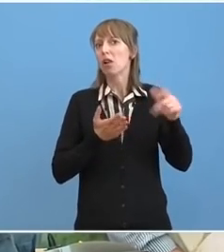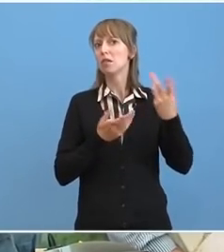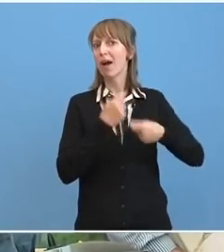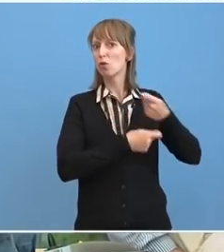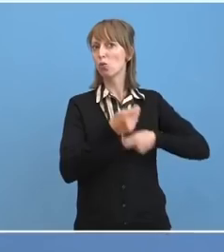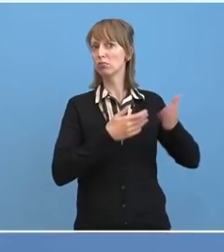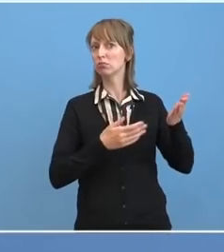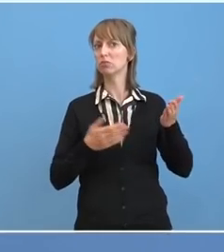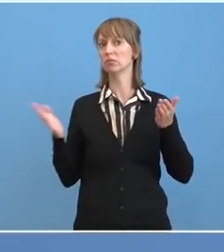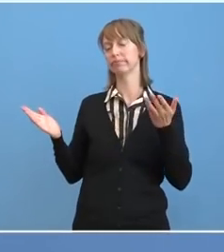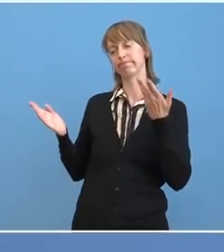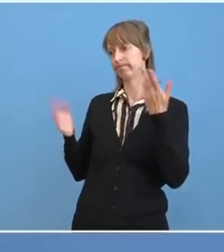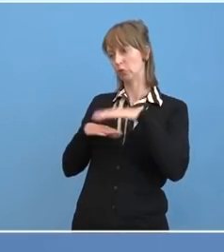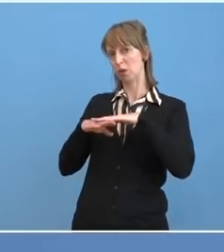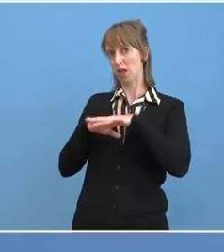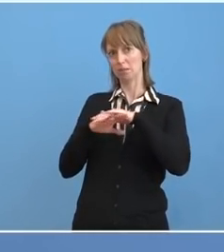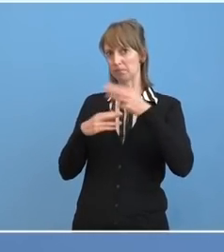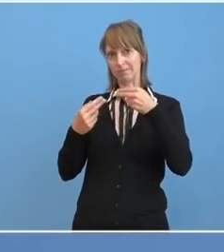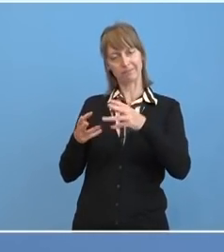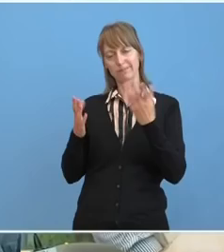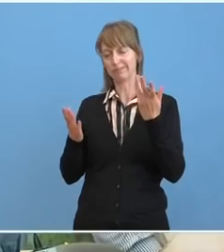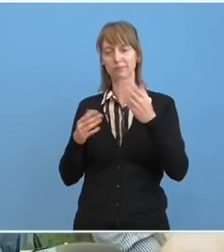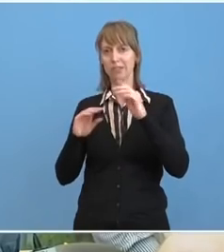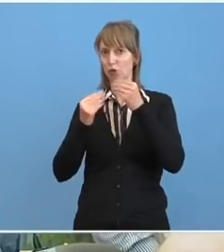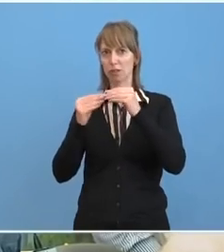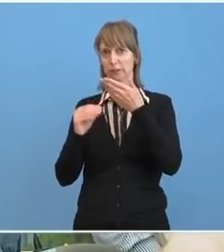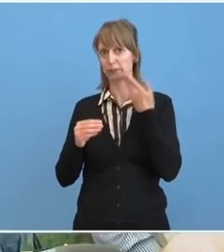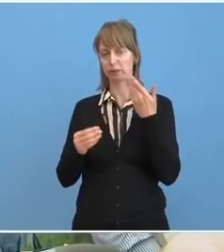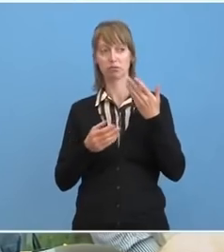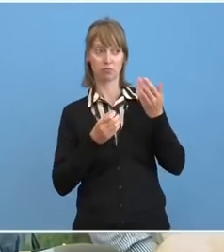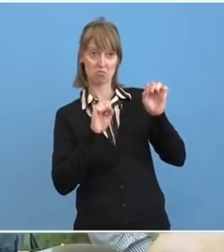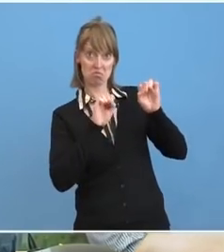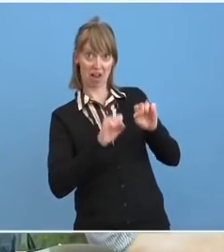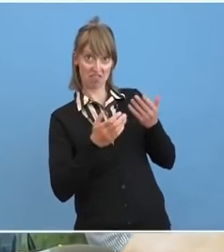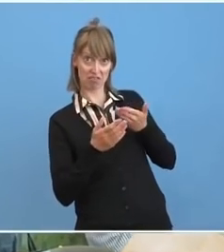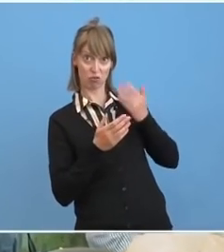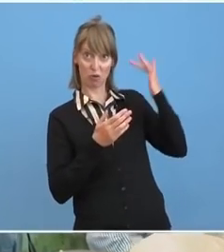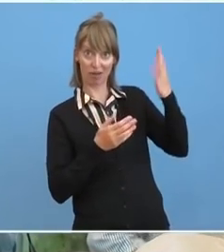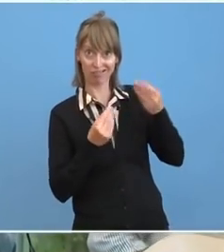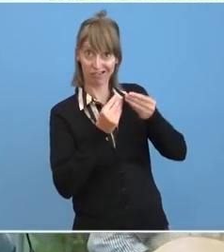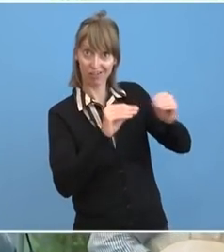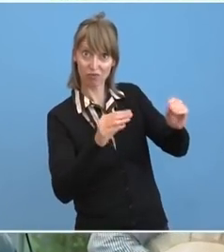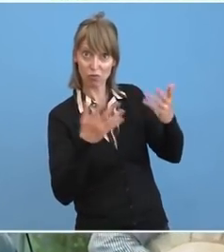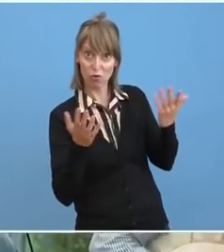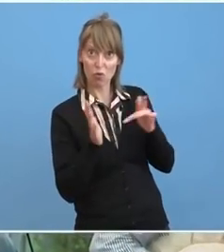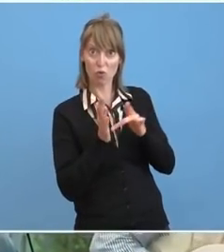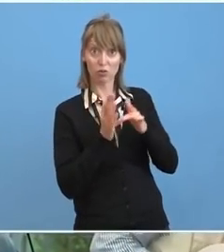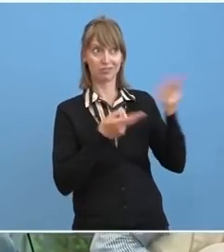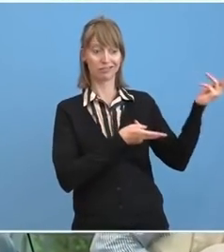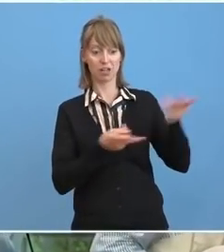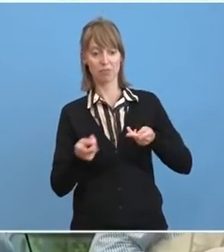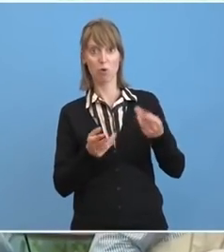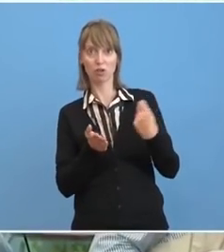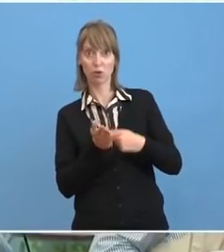Ich habe keine Informationen darüber für Sie. Können Sie das vielleicht noch nachtragen? Weil die Transportkosten sind ja übernommen